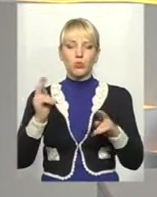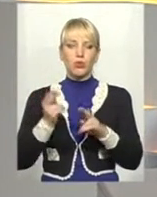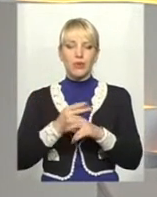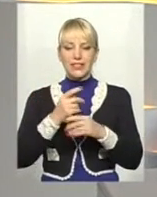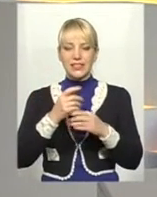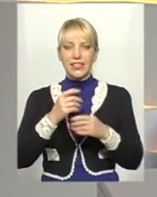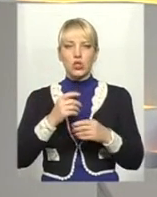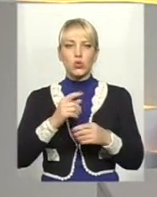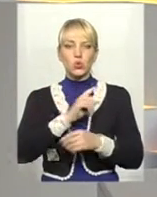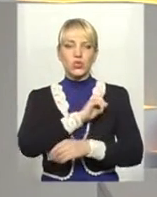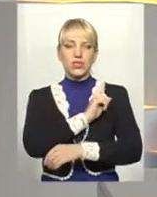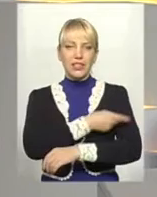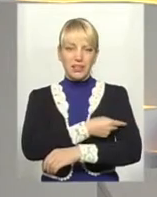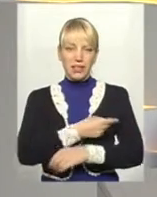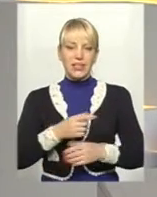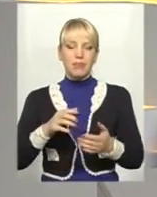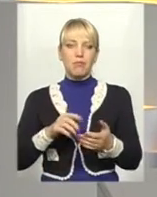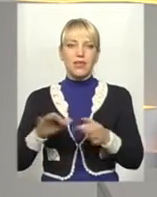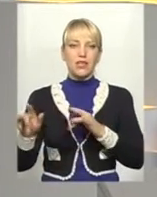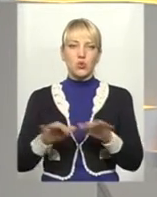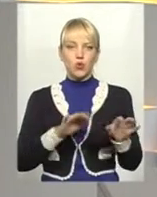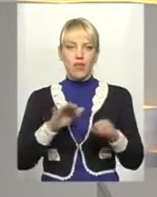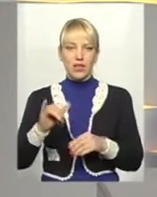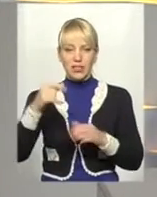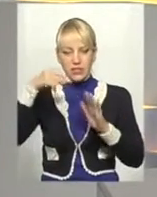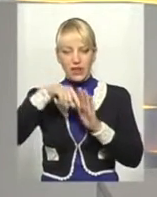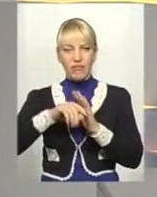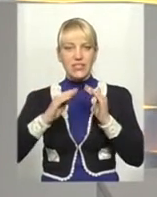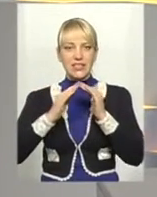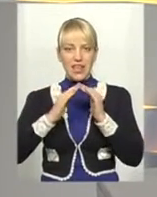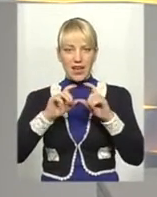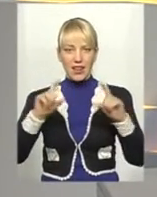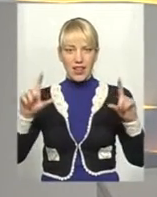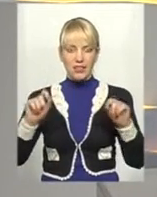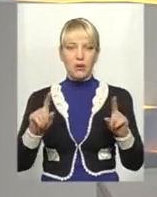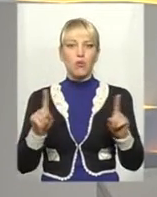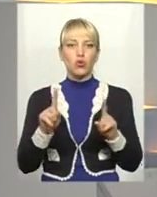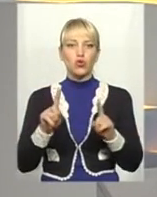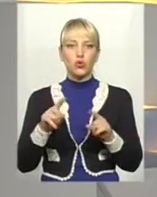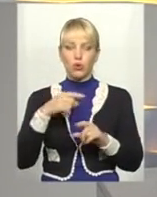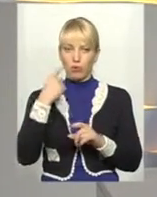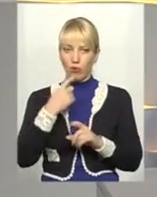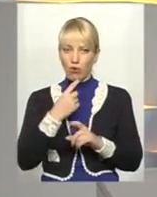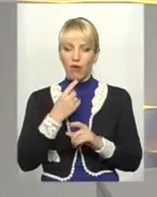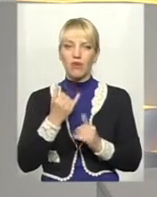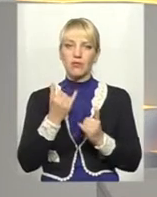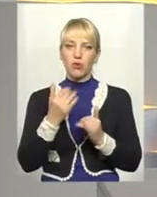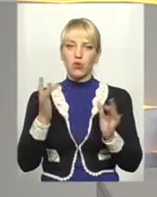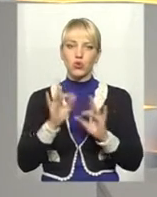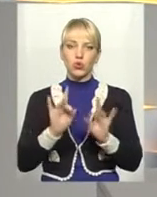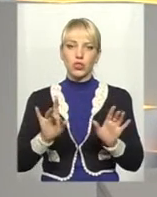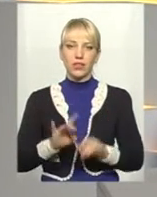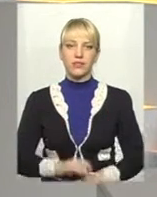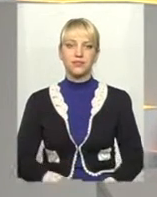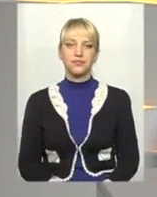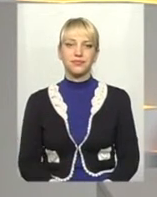пересуватися медичним закладом. Щоб було більш зрозуміло, про що далі говорити, ми спочатку сюжет,